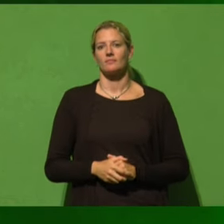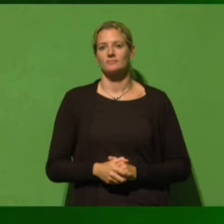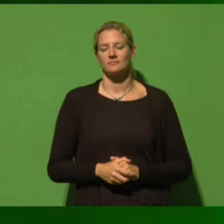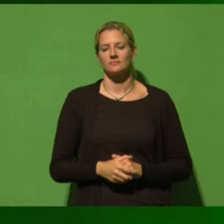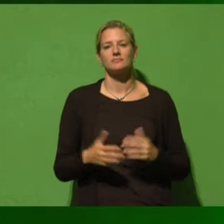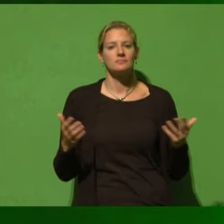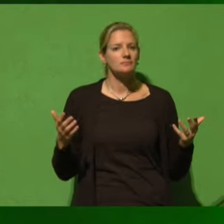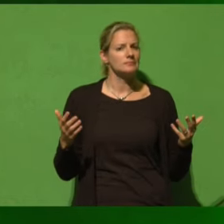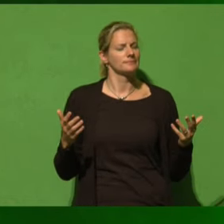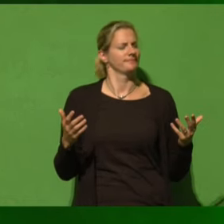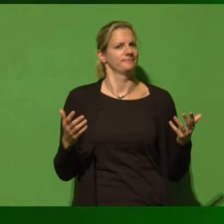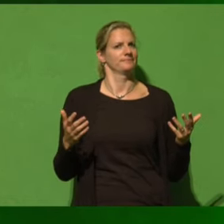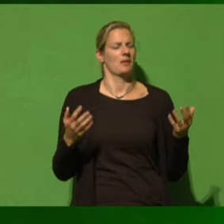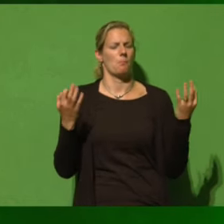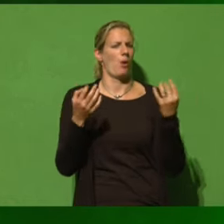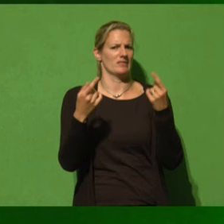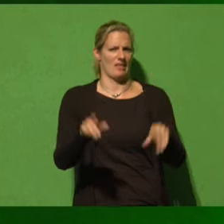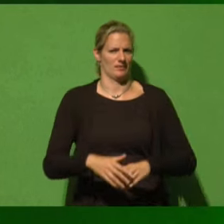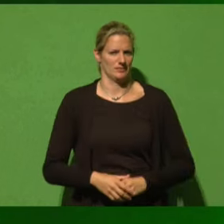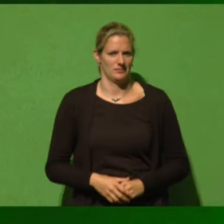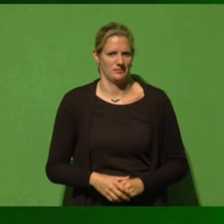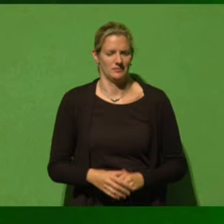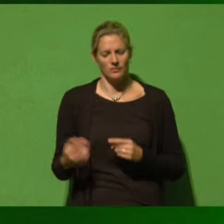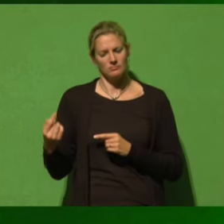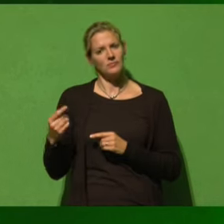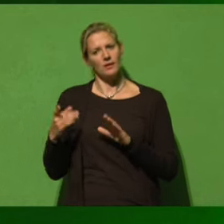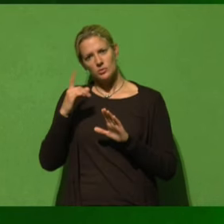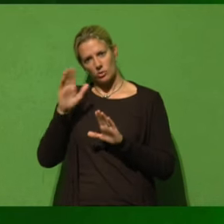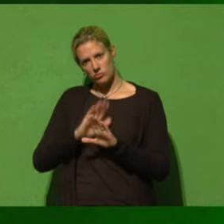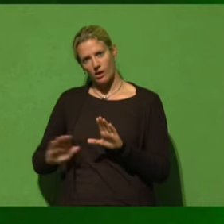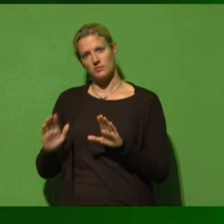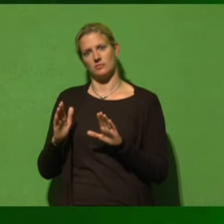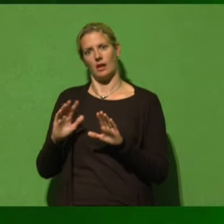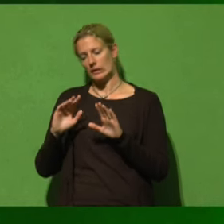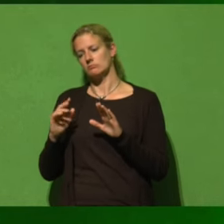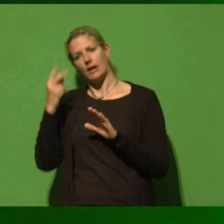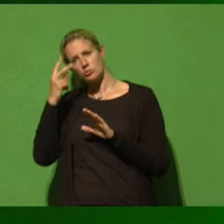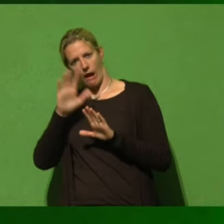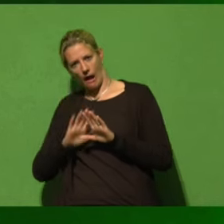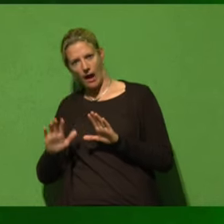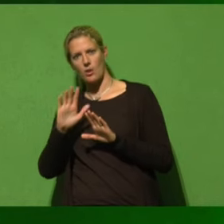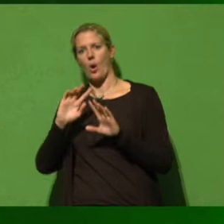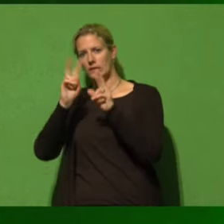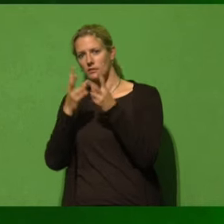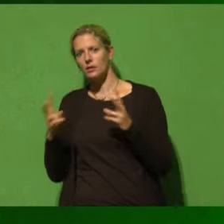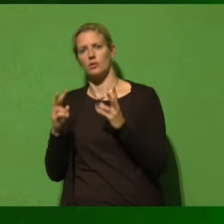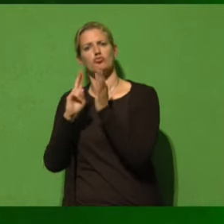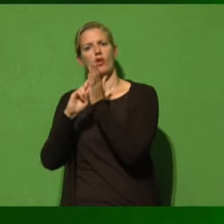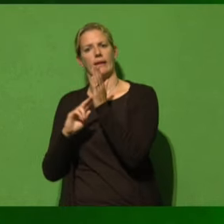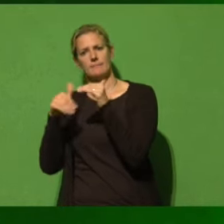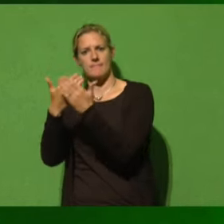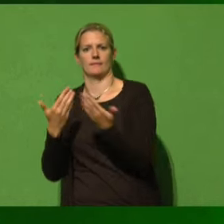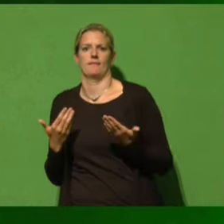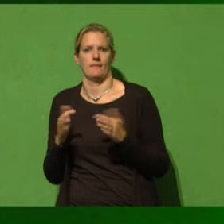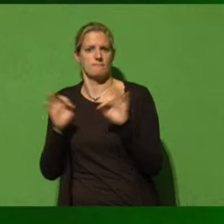Was wir stattdessen bräuchten, wären natürlich höhere Standards, sowohl national als auch international, insbesondere in der Agrarpolitik.